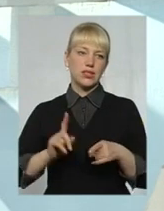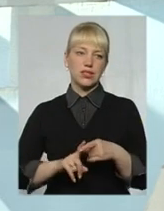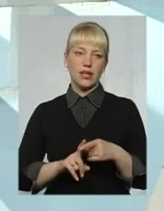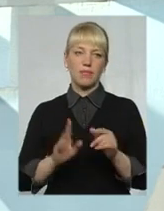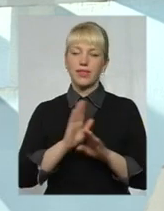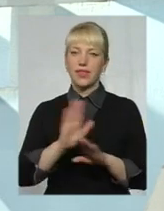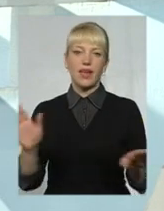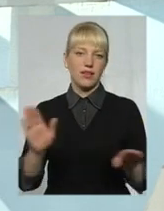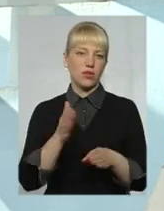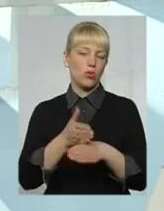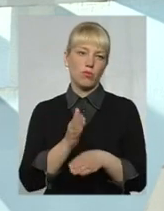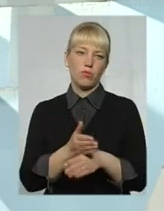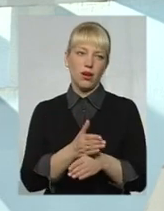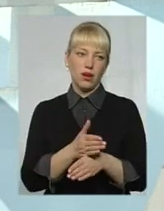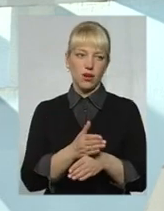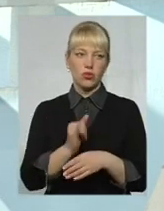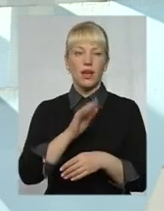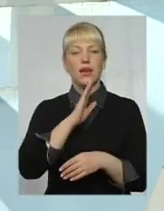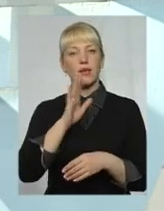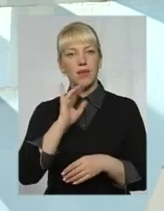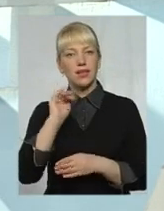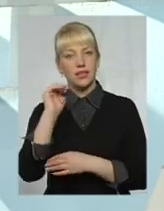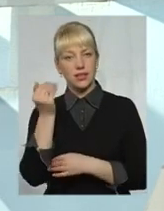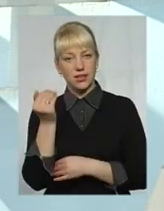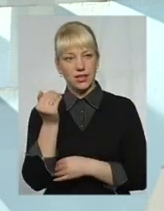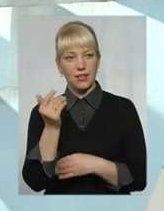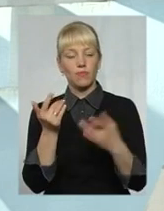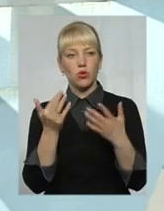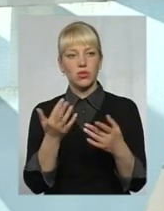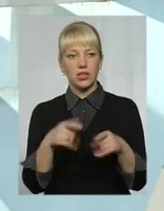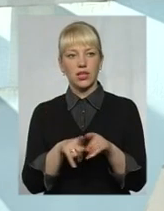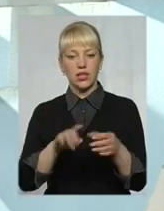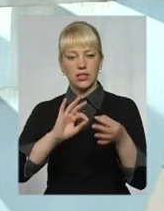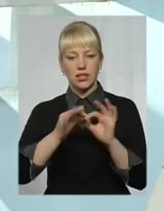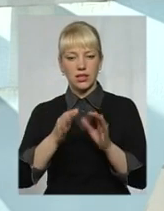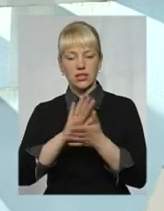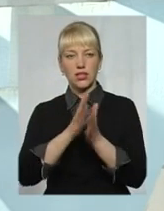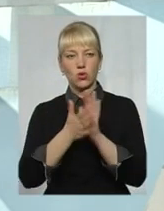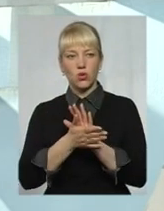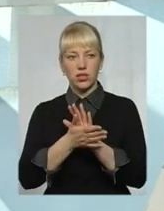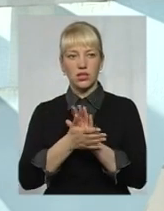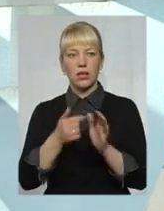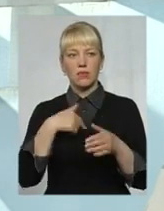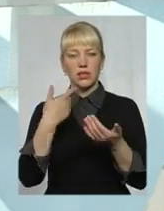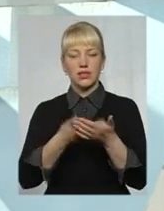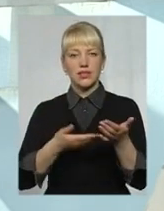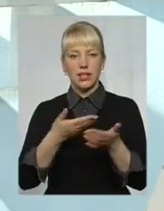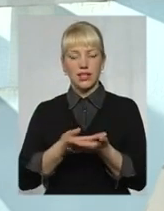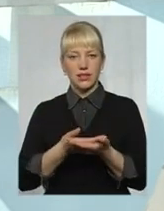не допомагають і матері, і дитини. Оскільки така складна ситуація, мені здається, я